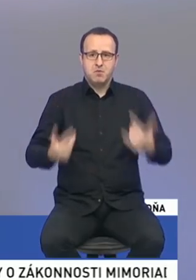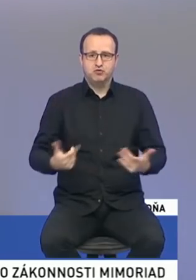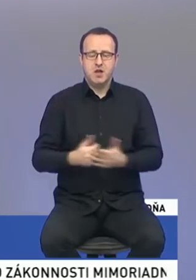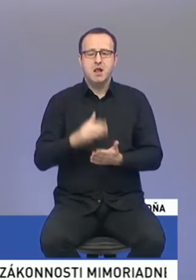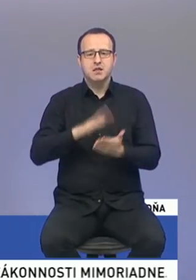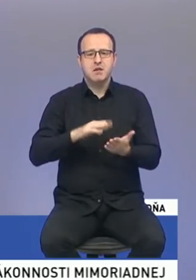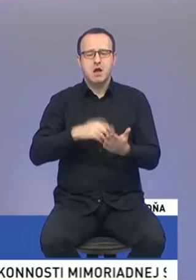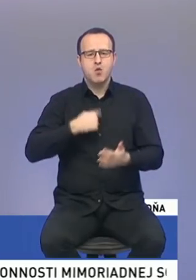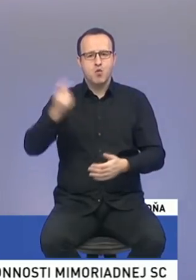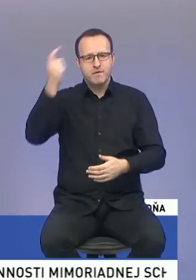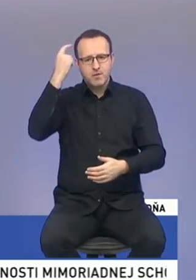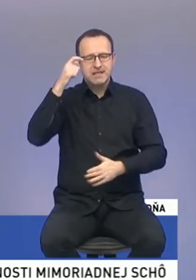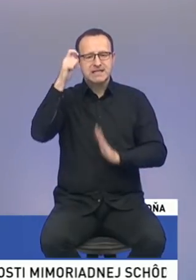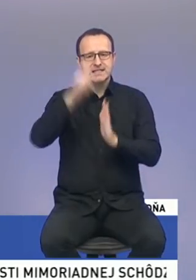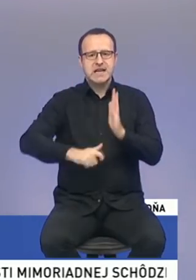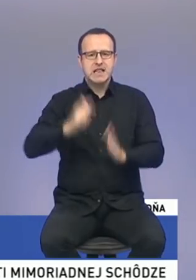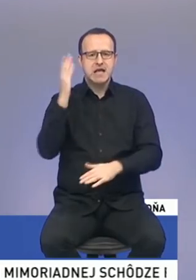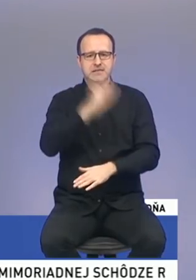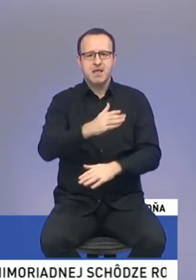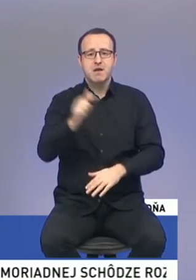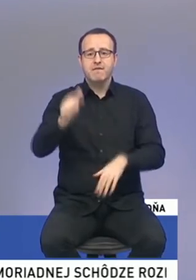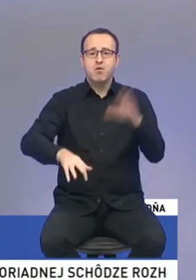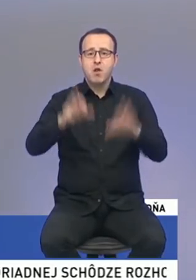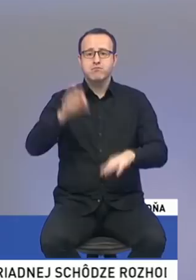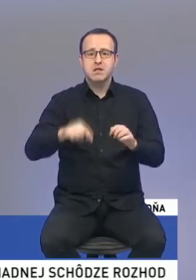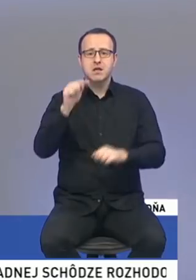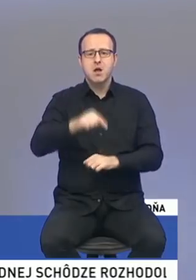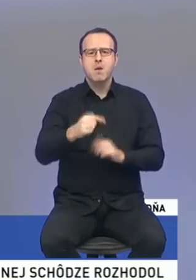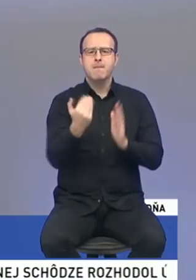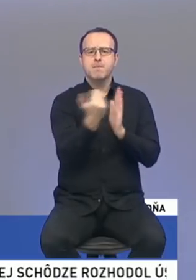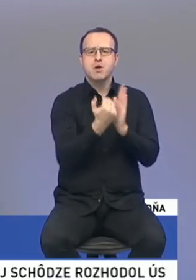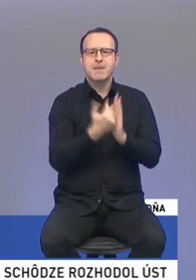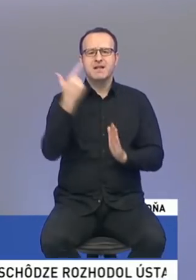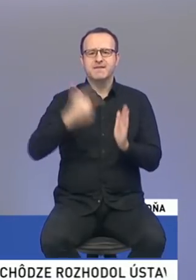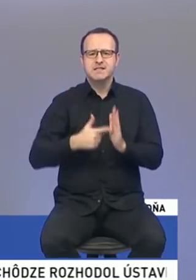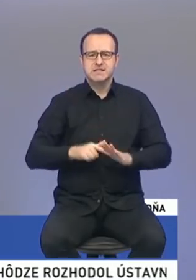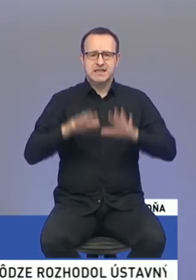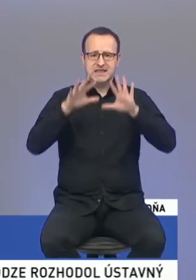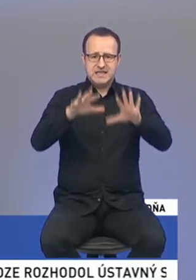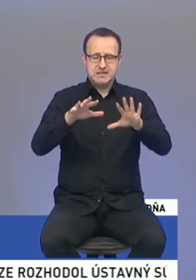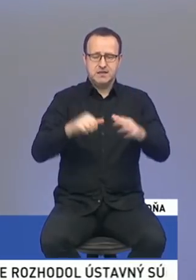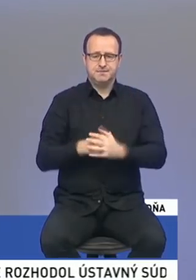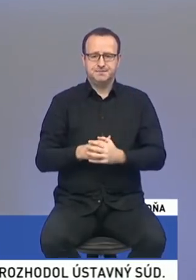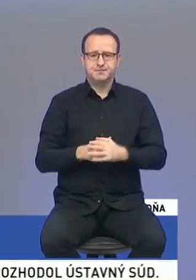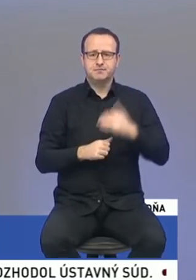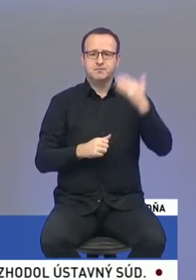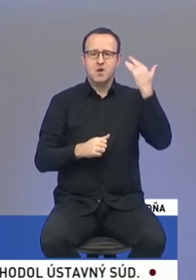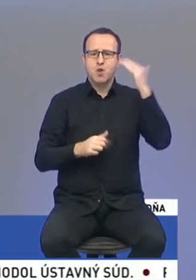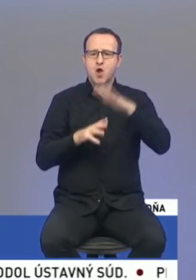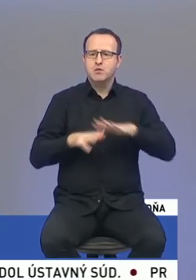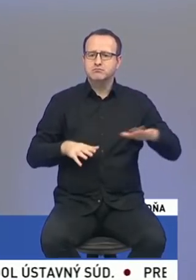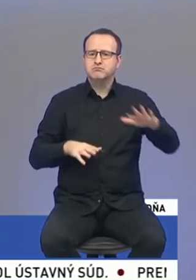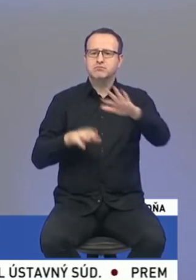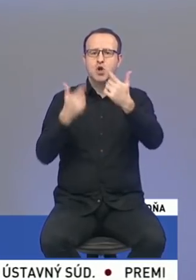uvedomiť, že práve strana Zmer išla do volieb s programom v roku 2010, keď bolo celé Slovensko